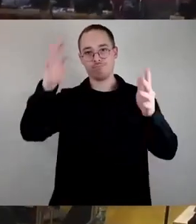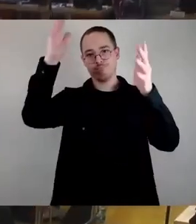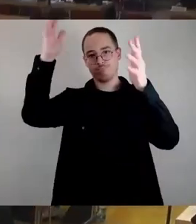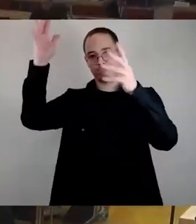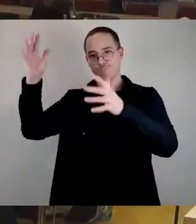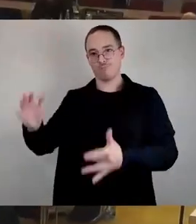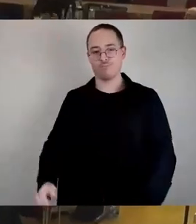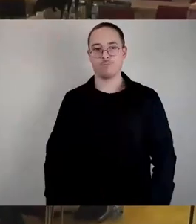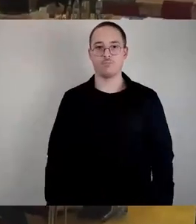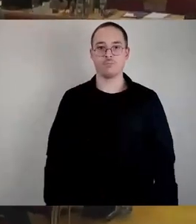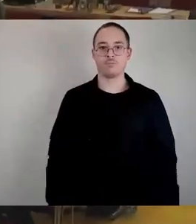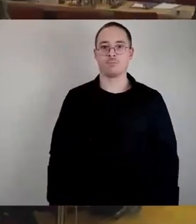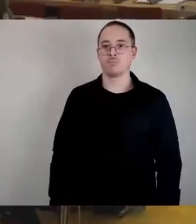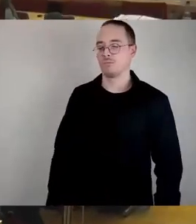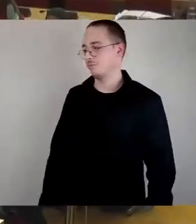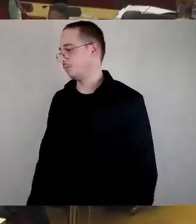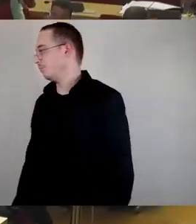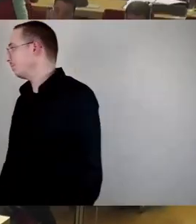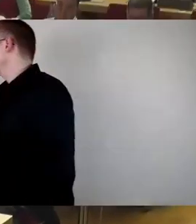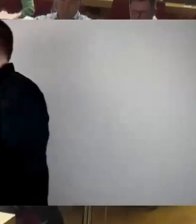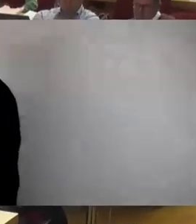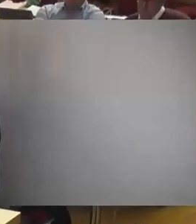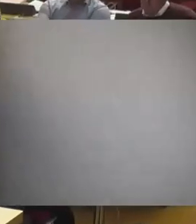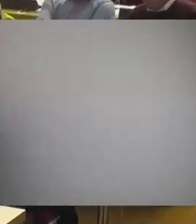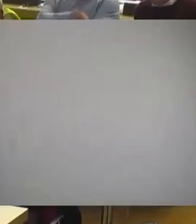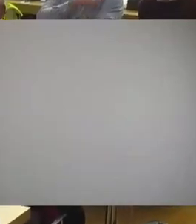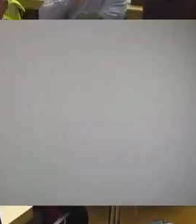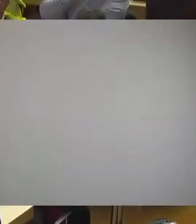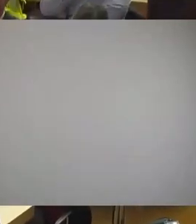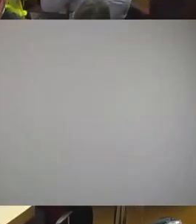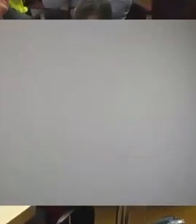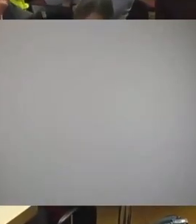Und zum Abschluss der Fraktionsrunde für Fraktion Die Linke, Herr Wärts.